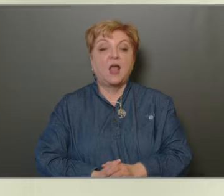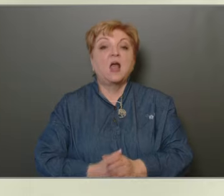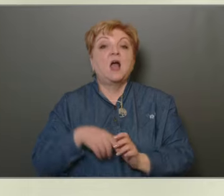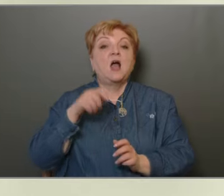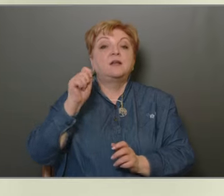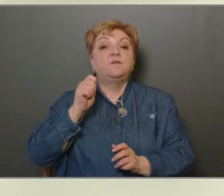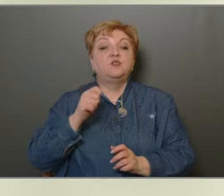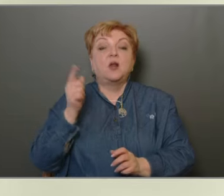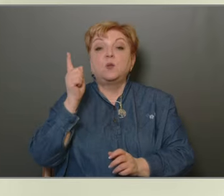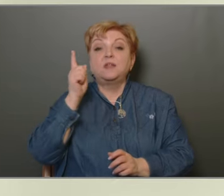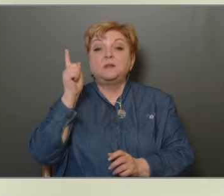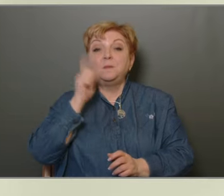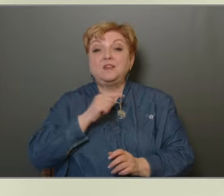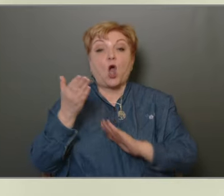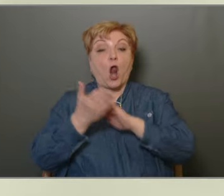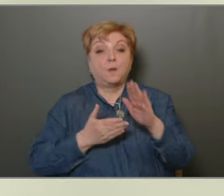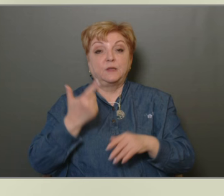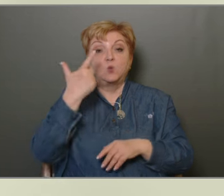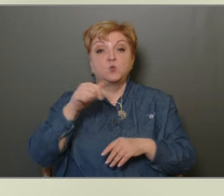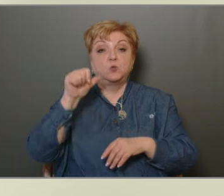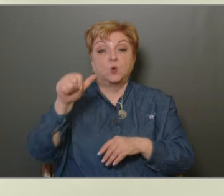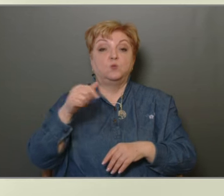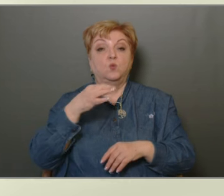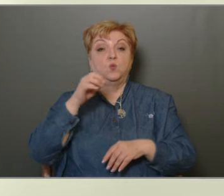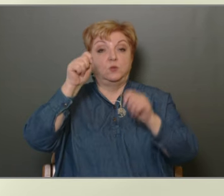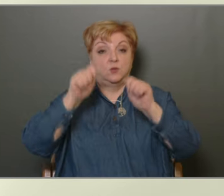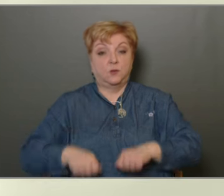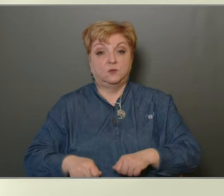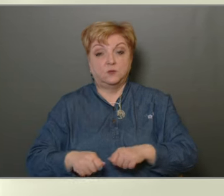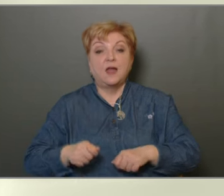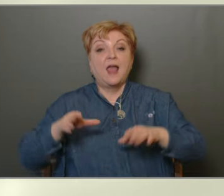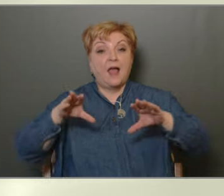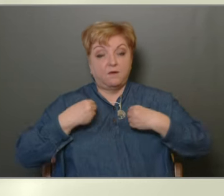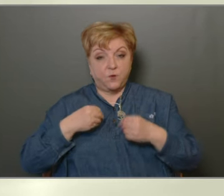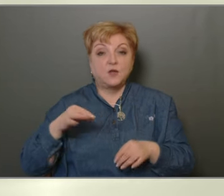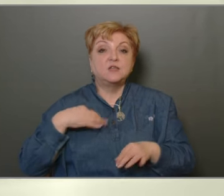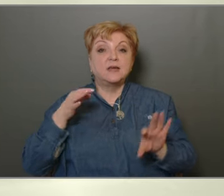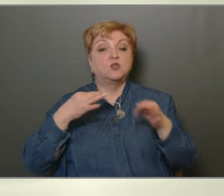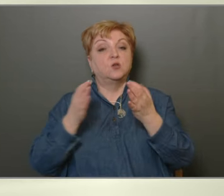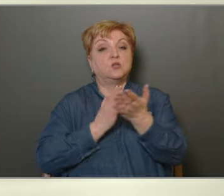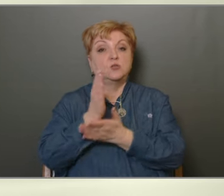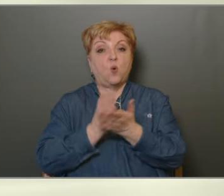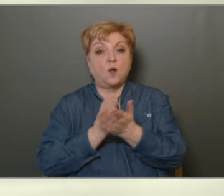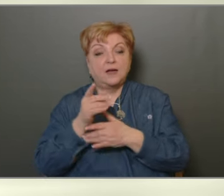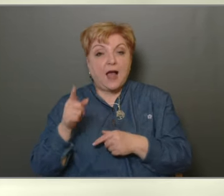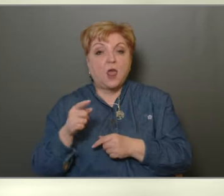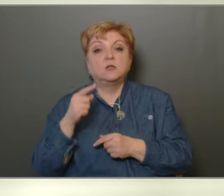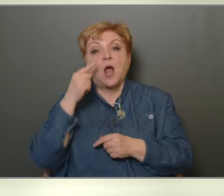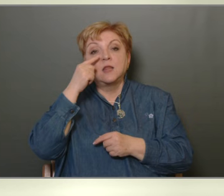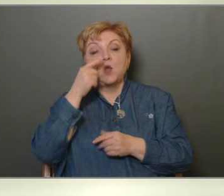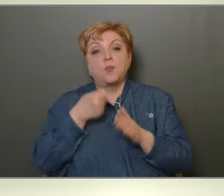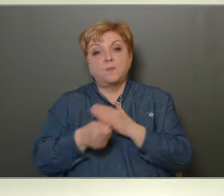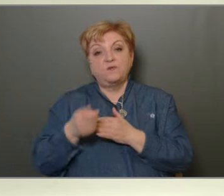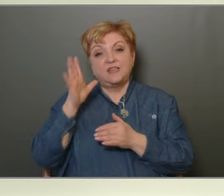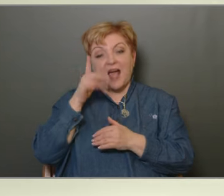Képviselőtestület mind alapító 21 egyhangúan úgy dönt, elfogadja az Egészségügyi Szolgálat közhasznú non-profit KFT